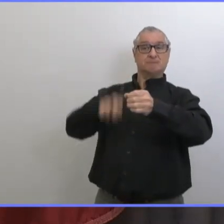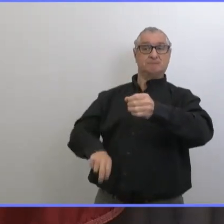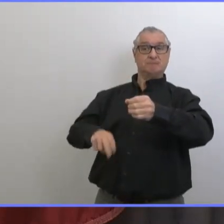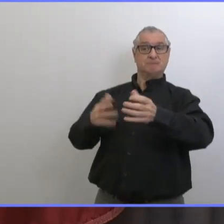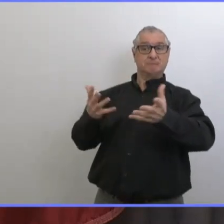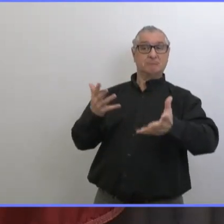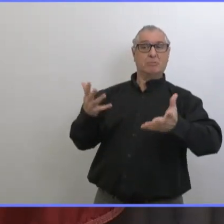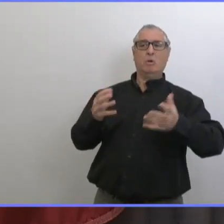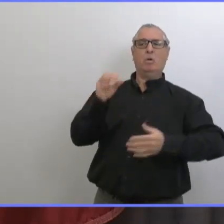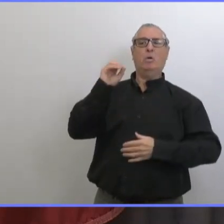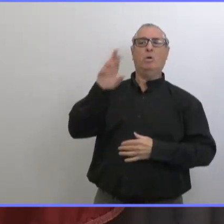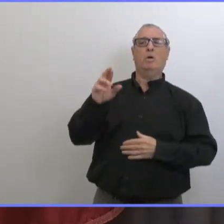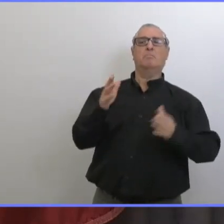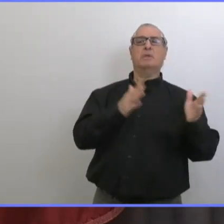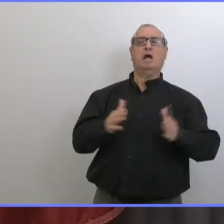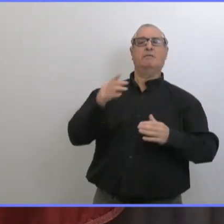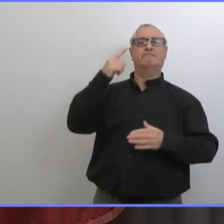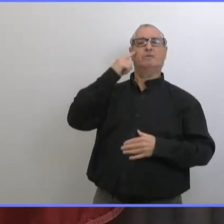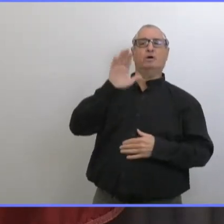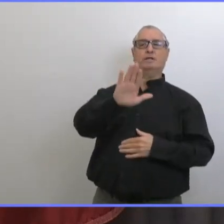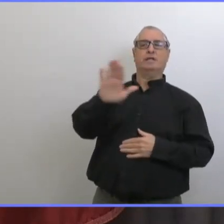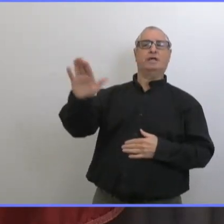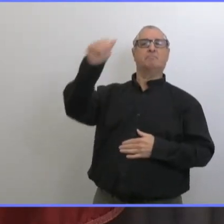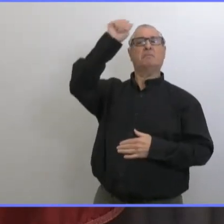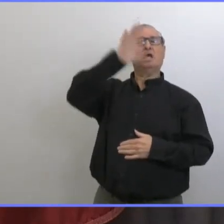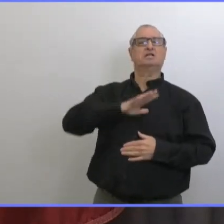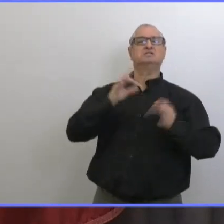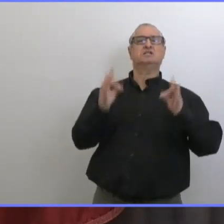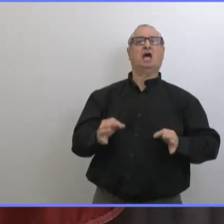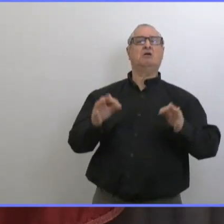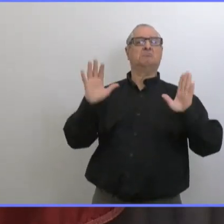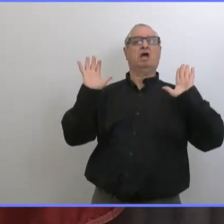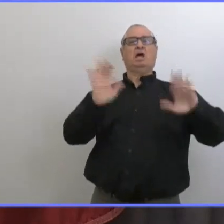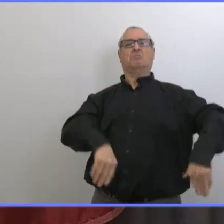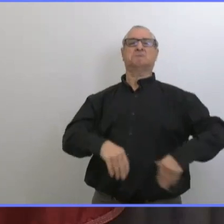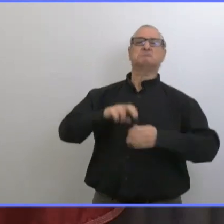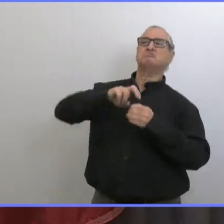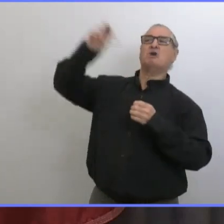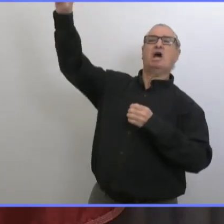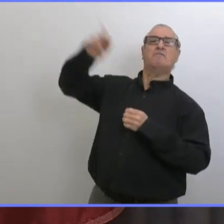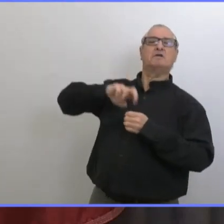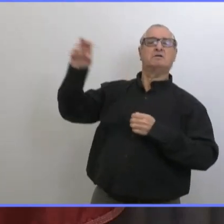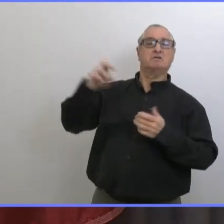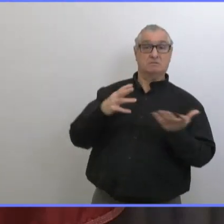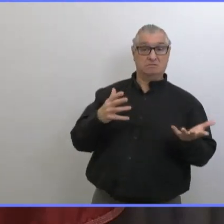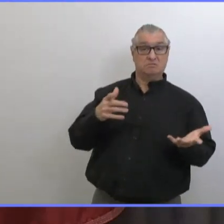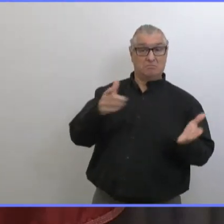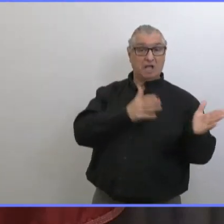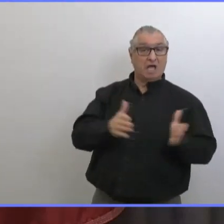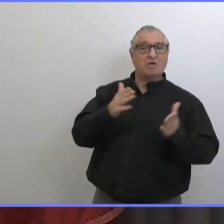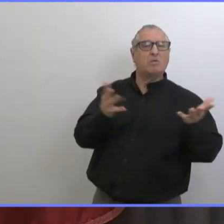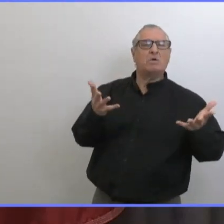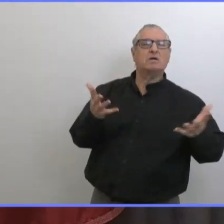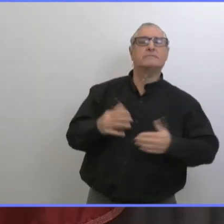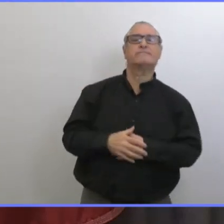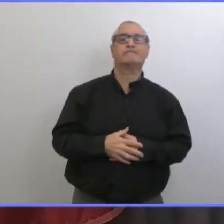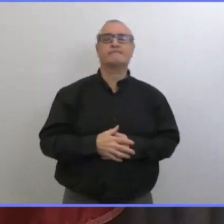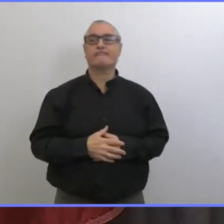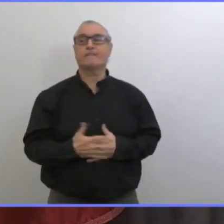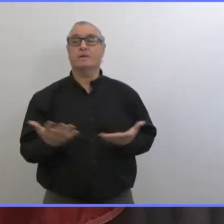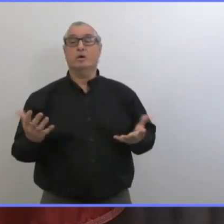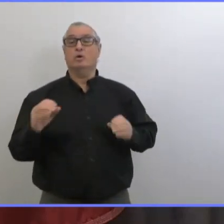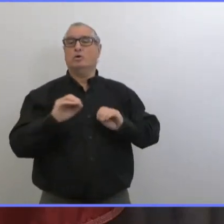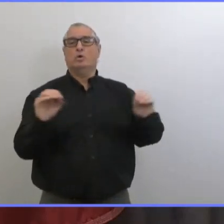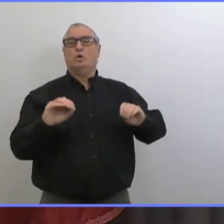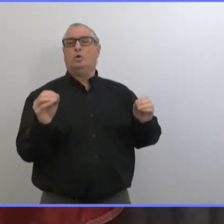terminer sa nomination mais le premier ministre et le docteur Roussin ont été clairs ce n'est pas le moment de faire des voyages non essentiels et on s